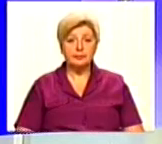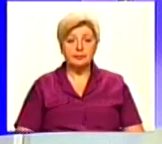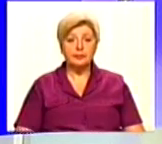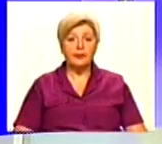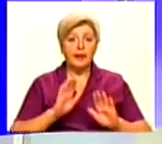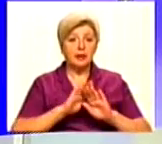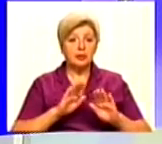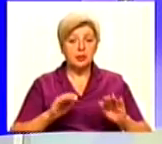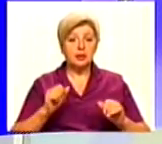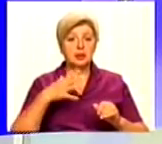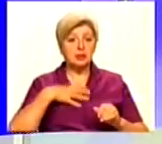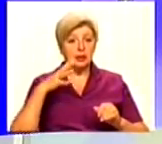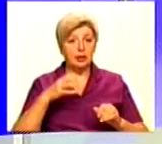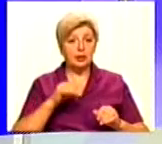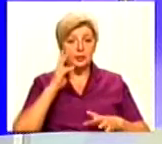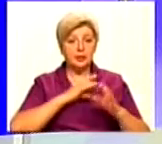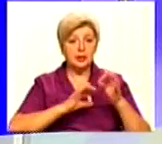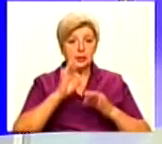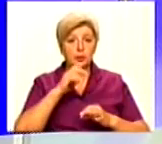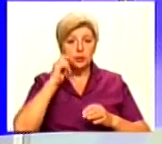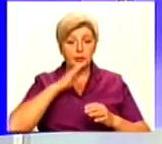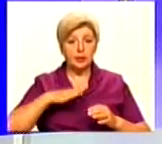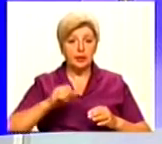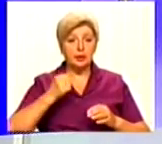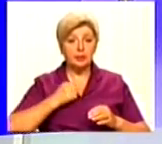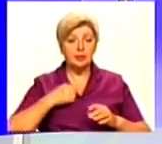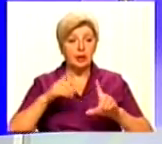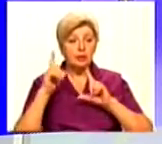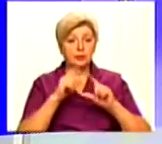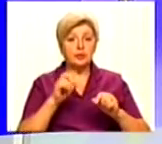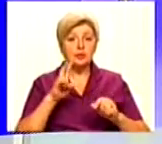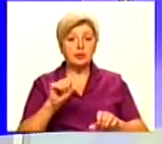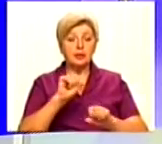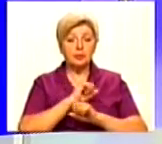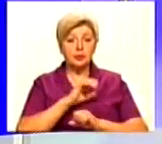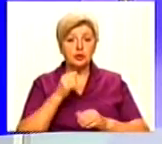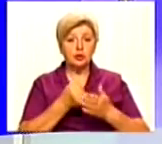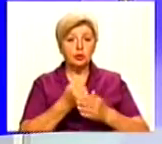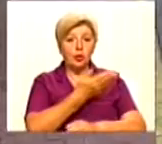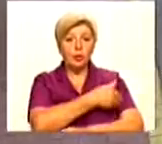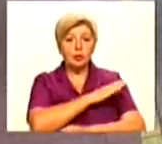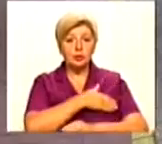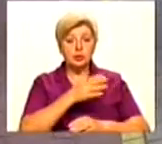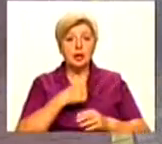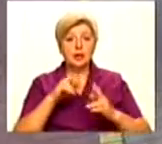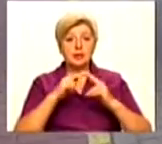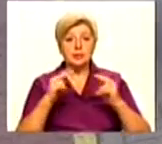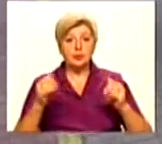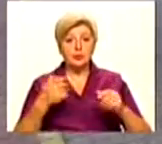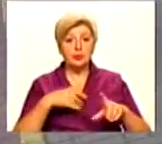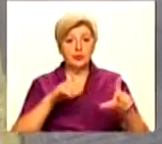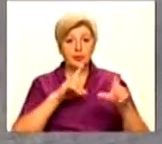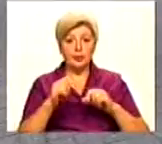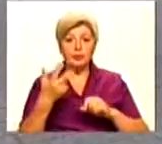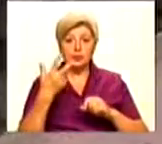Діти загиблих на сході України бійців вирушили на відпочинок до Польщі. Із Дніпропетровщини у Мандрівку відправилися троє